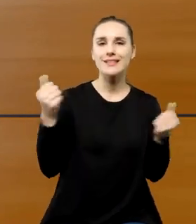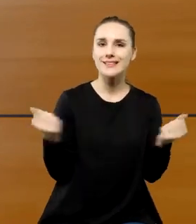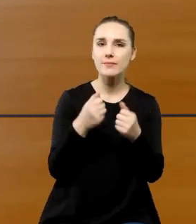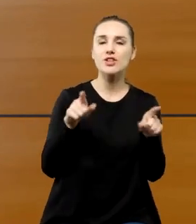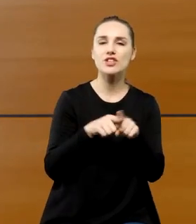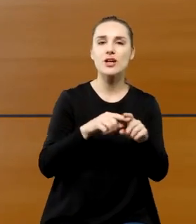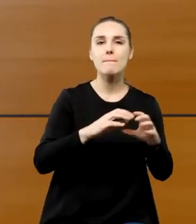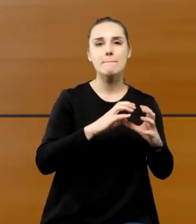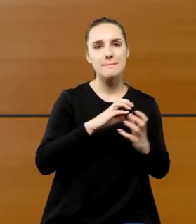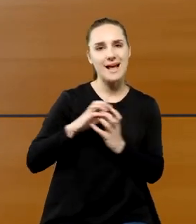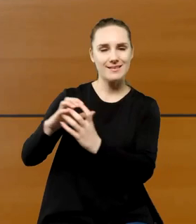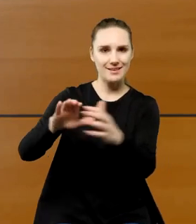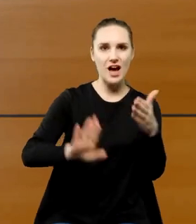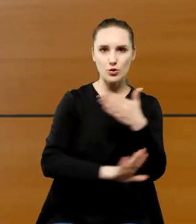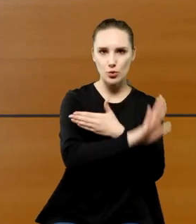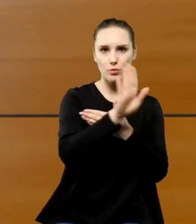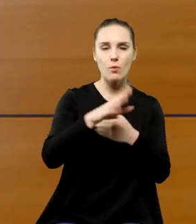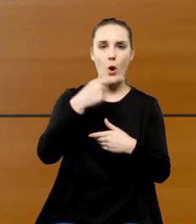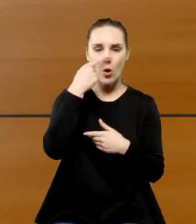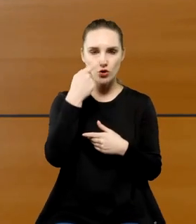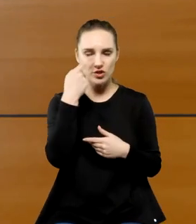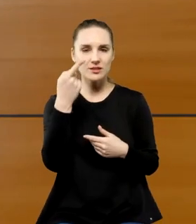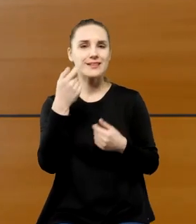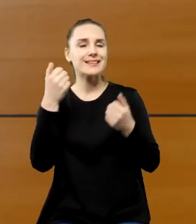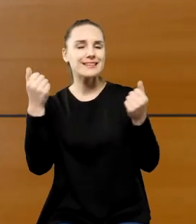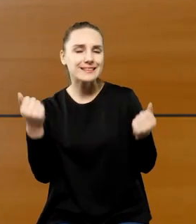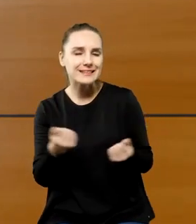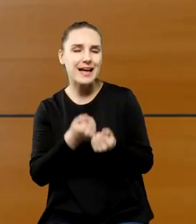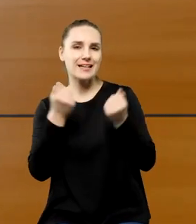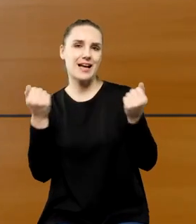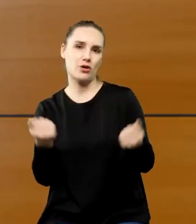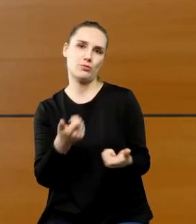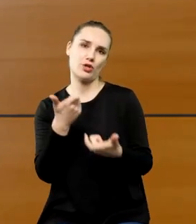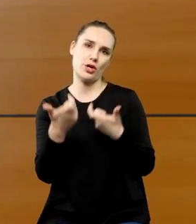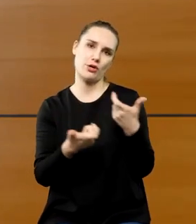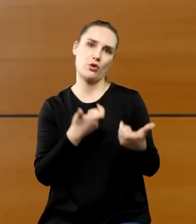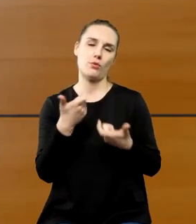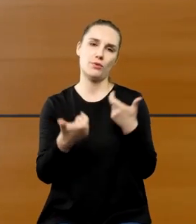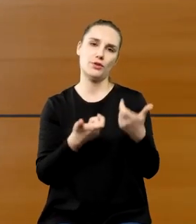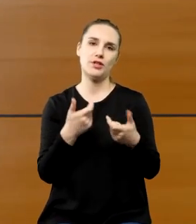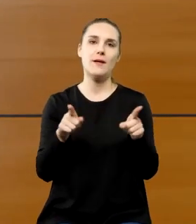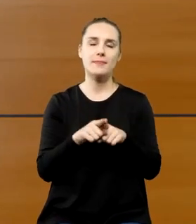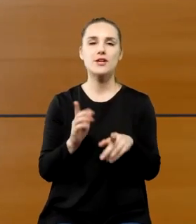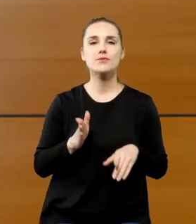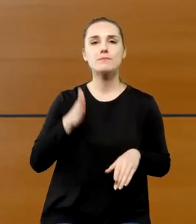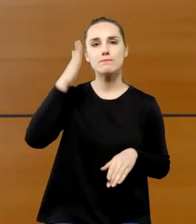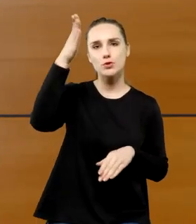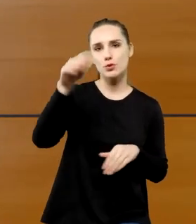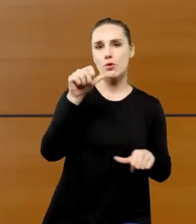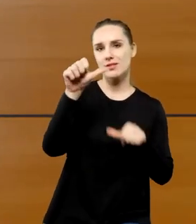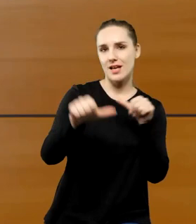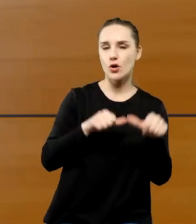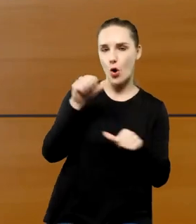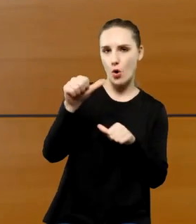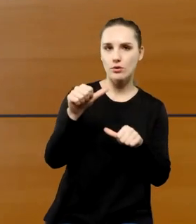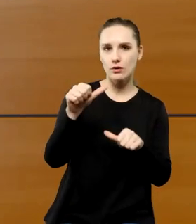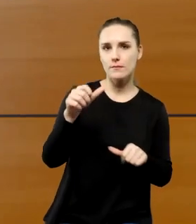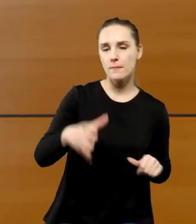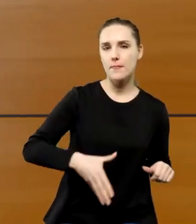również olsztyńskie podejmują i również w związku z przyszłorocznymi obchodami